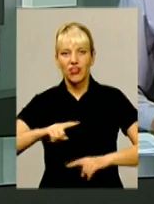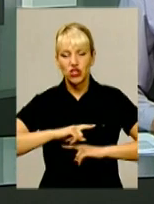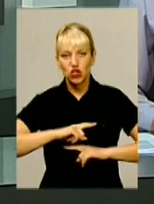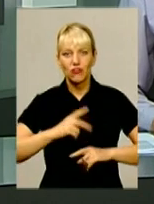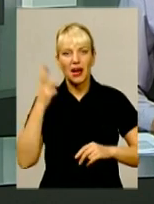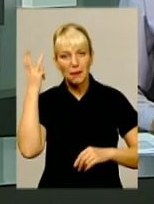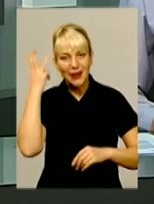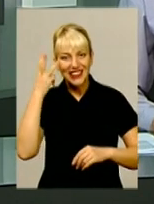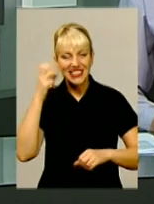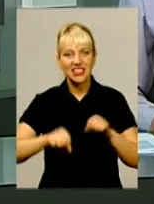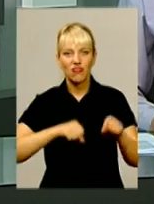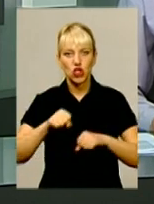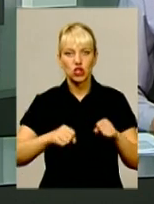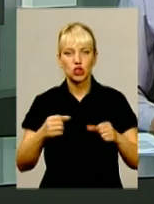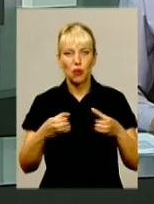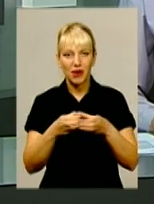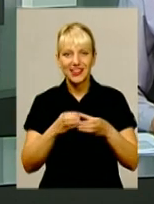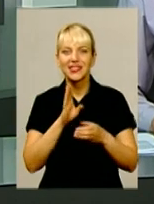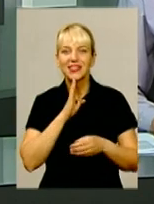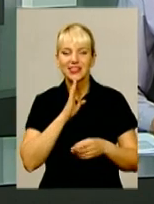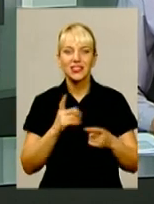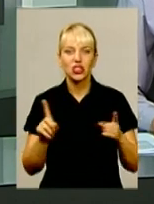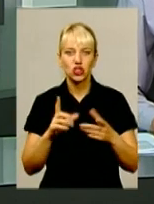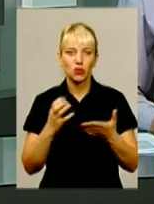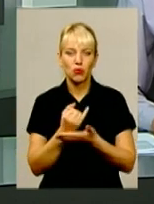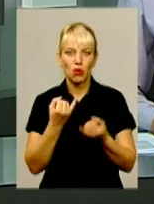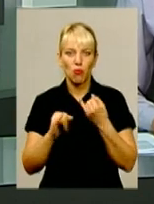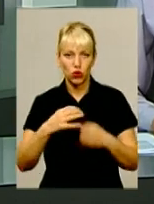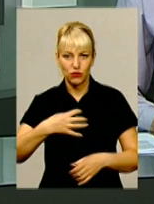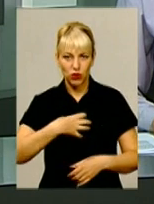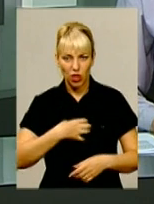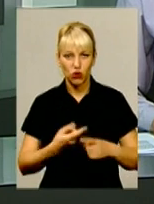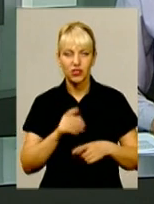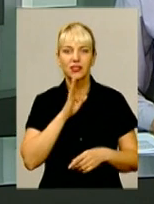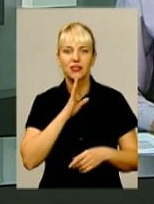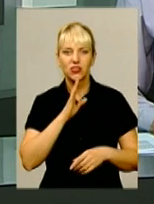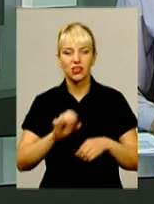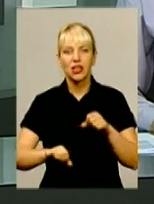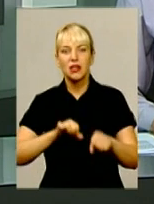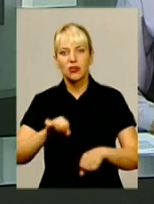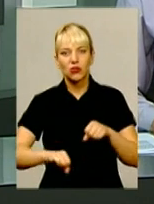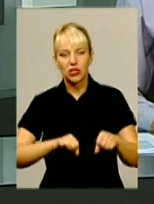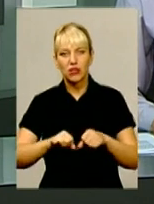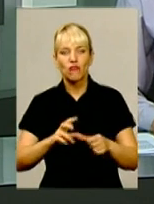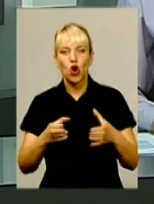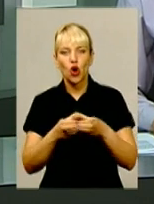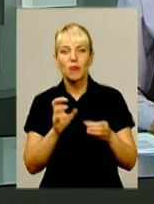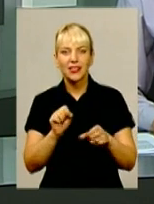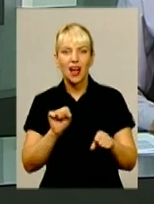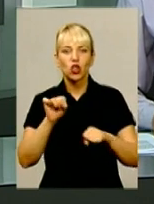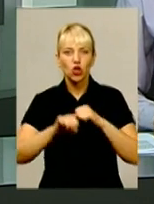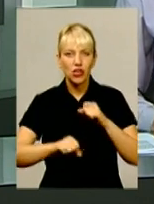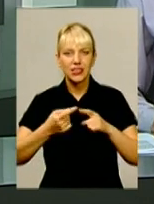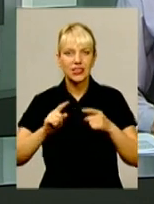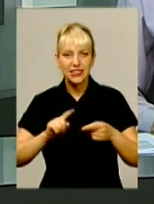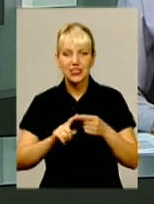чим здобули бронзові нагороди Чемпіонату України з велоспорту на треку. Педалі дівчата крутили в команді. Як долали дистанцію